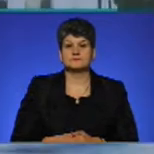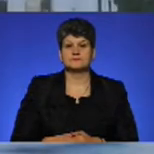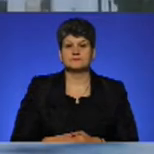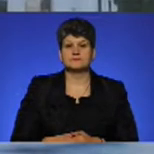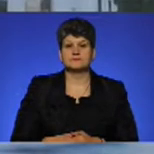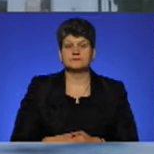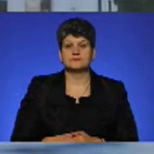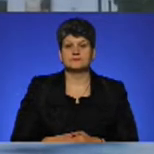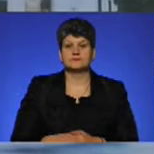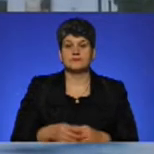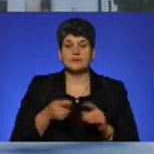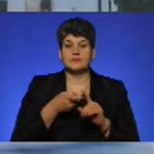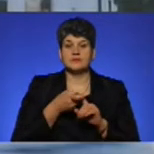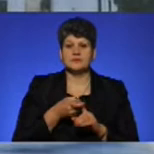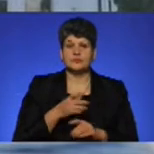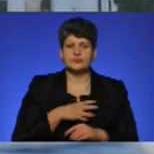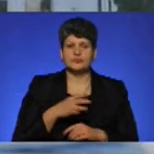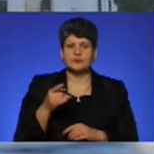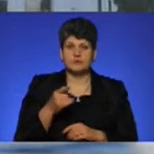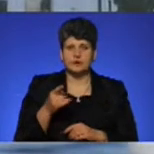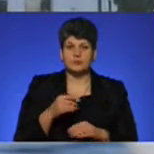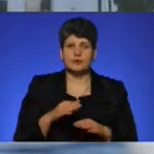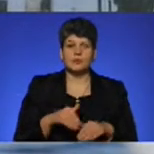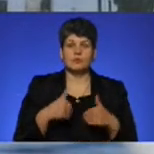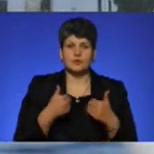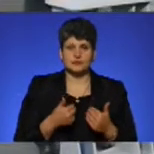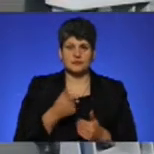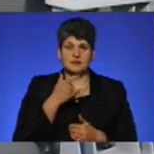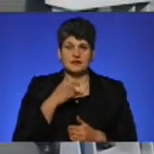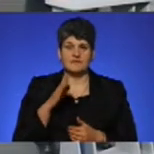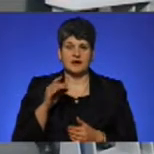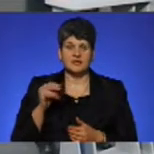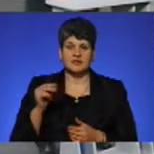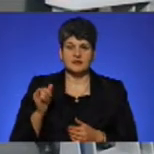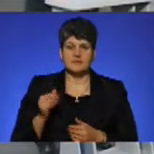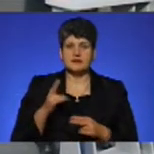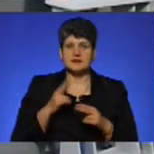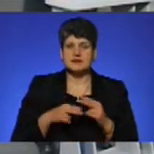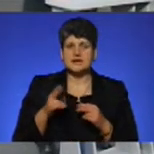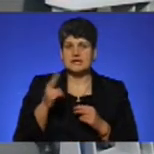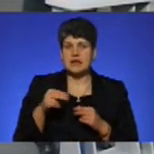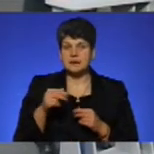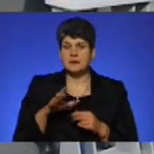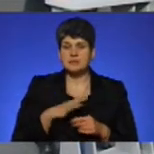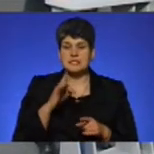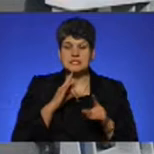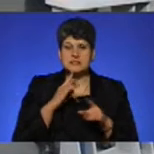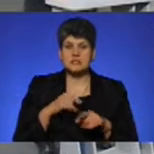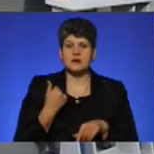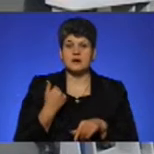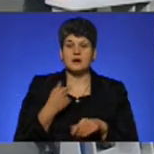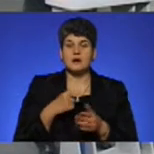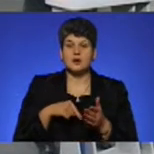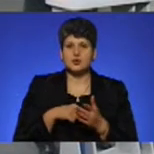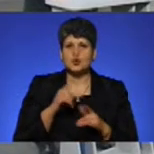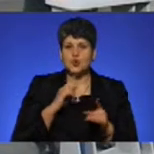На зв'язочку був Тернопіль. Прошу, пана В'ячеслава. В конец декабря состоялась сессія Городського совета, на котором принято